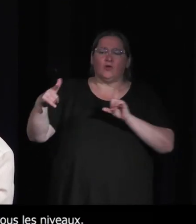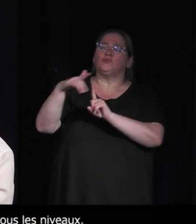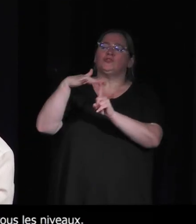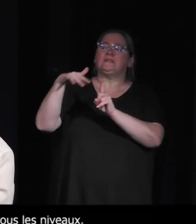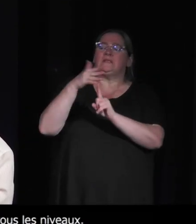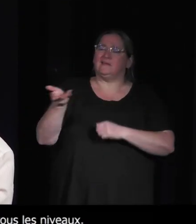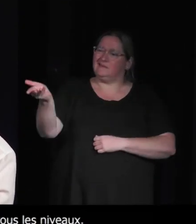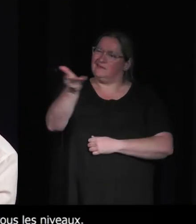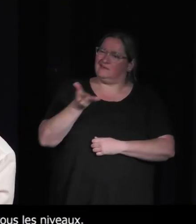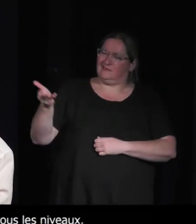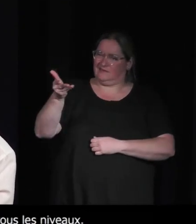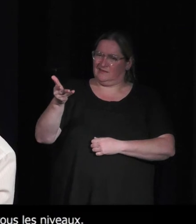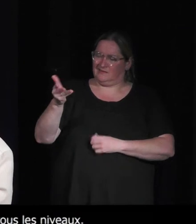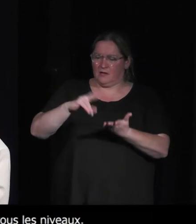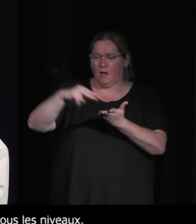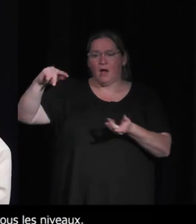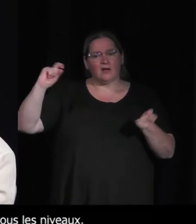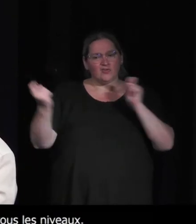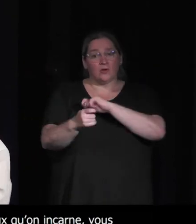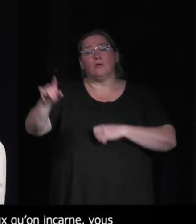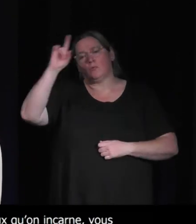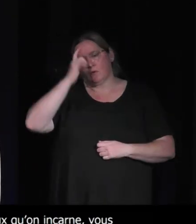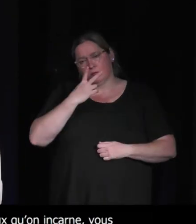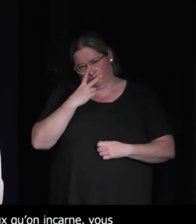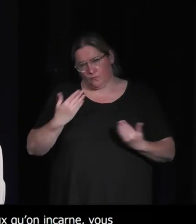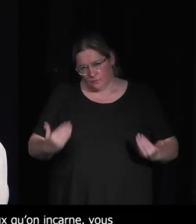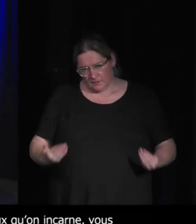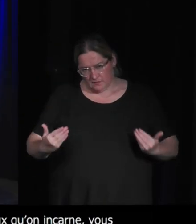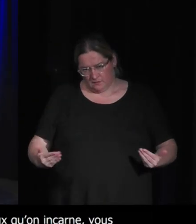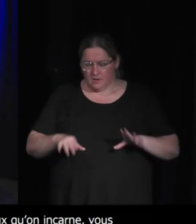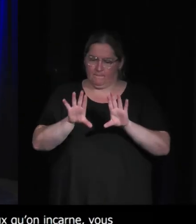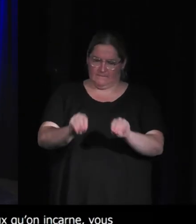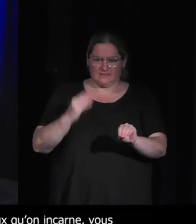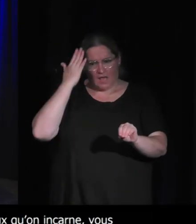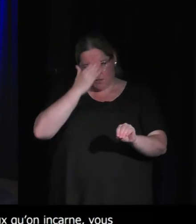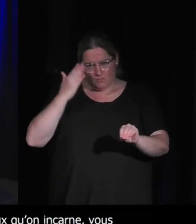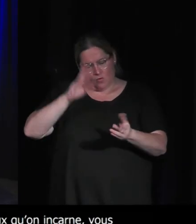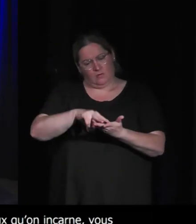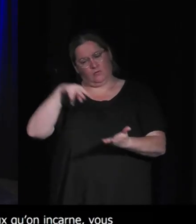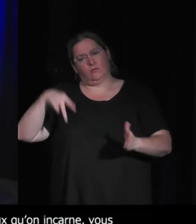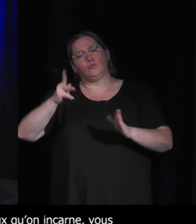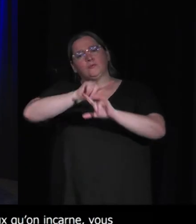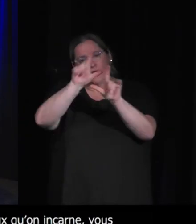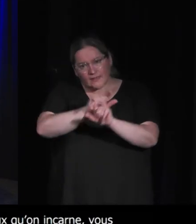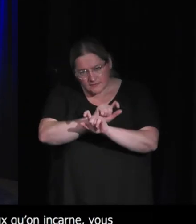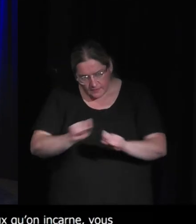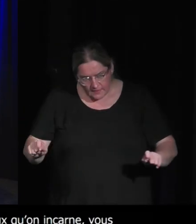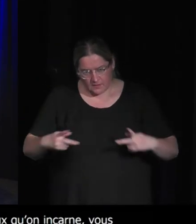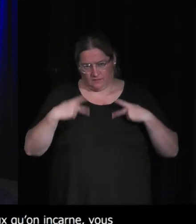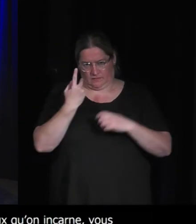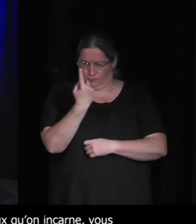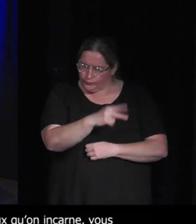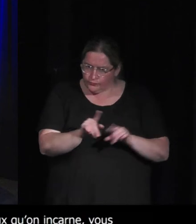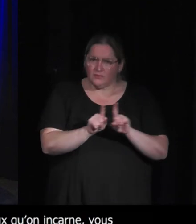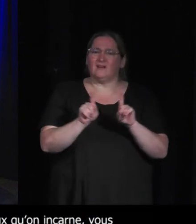parce que finalement le rapport aux animaux dans la société évolue on en a parlé le respect le respect de la vie animale